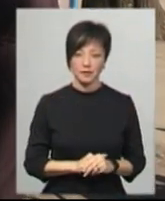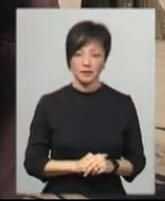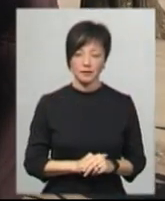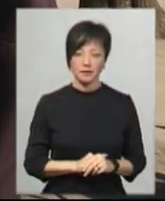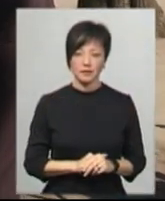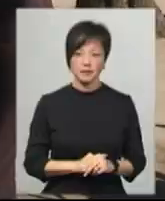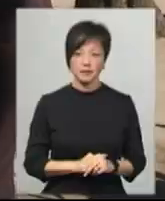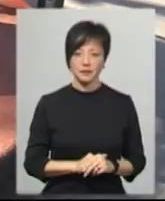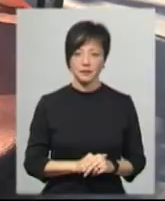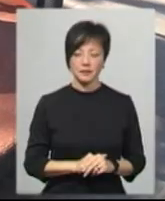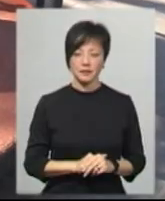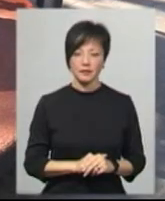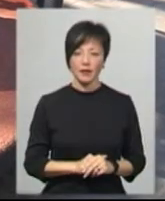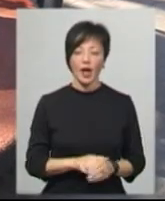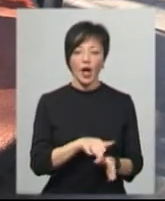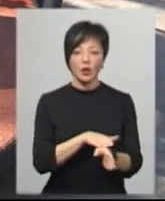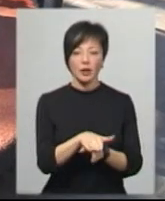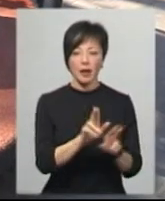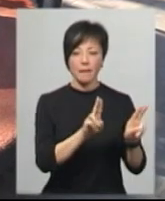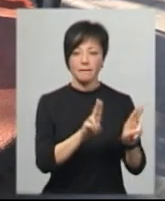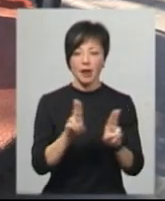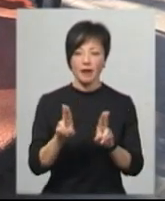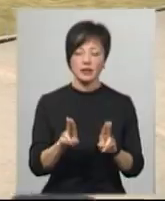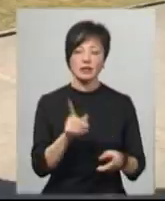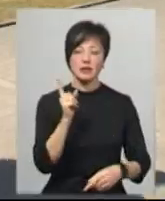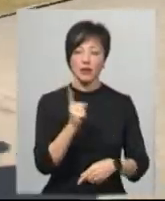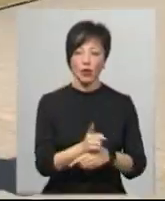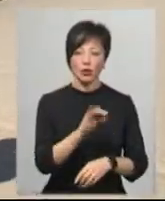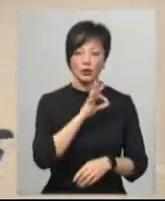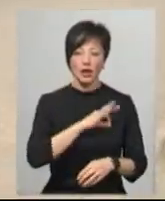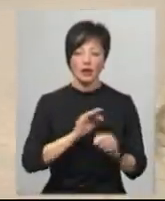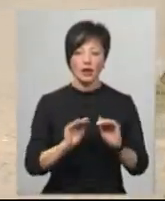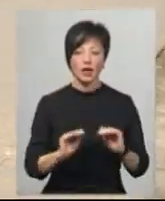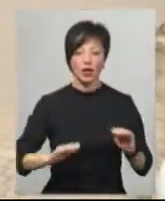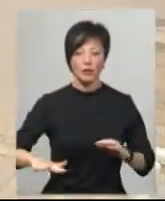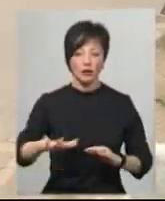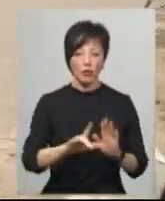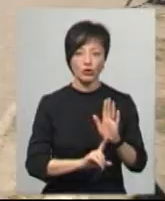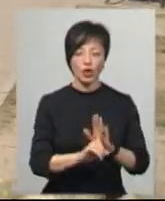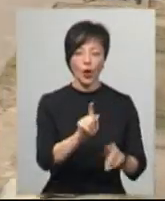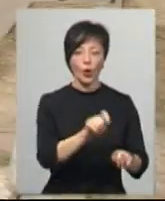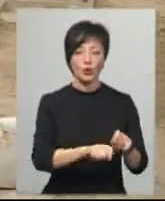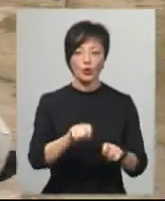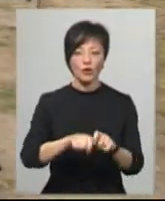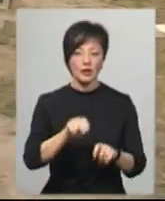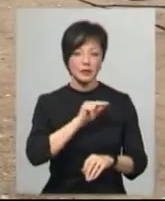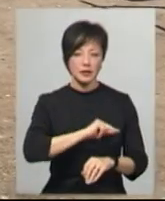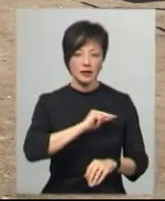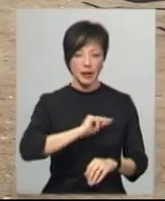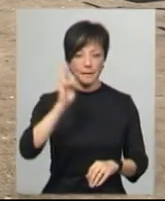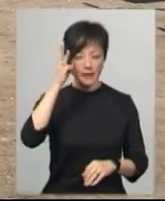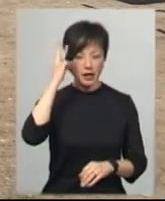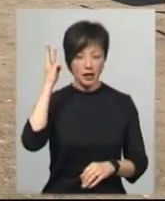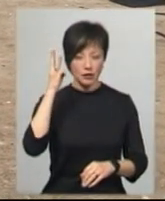Ми покинемо, добре. Дотримання правил заборони користування дитячими майданчиками у парках почали контролювати співробітники Хмельницького